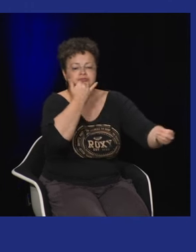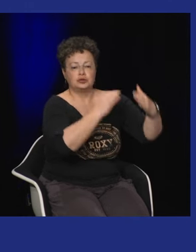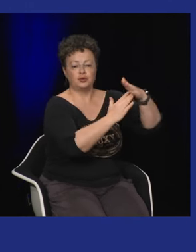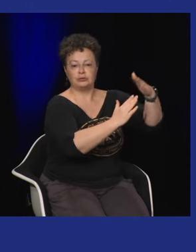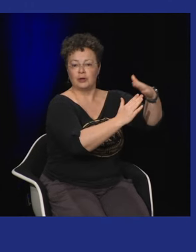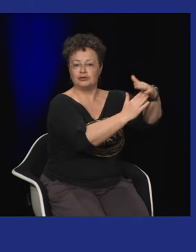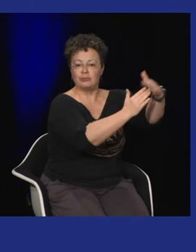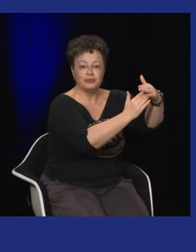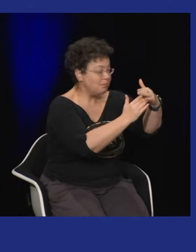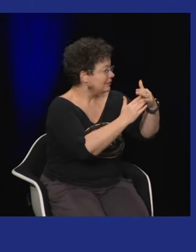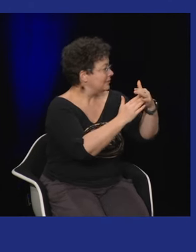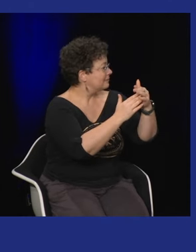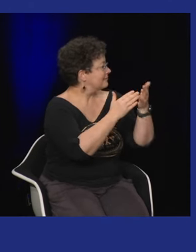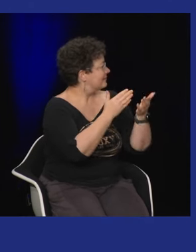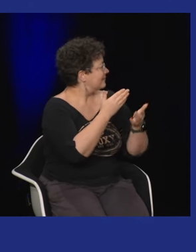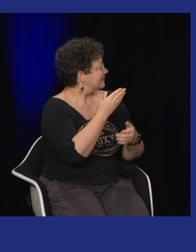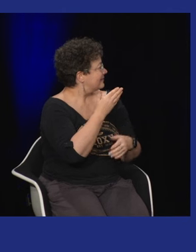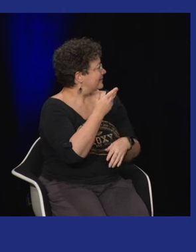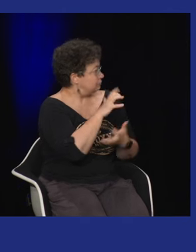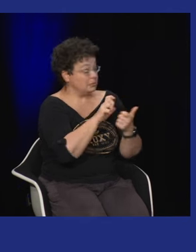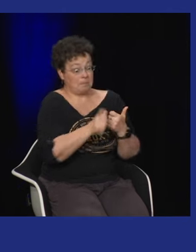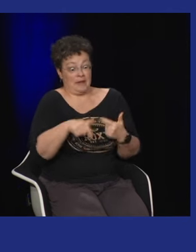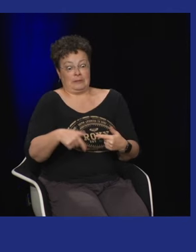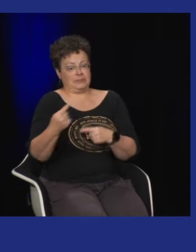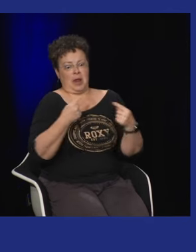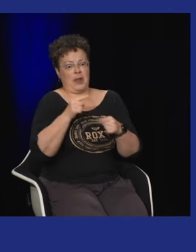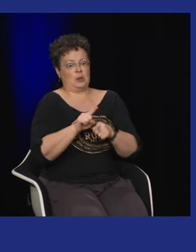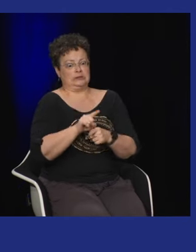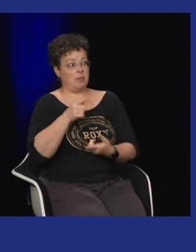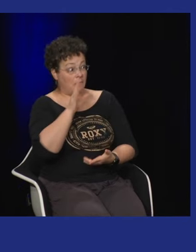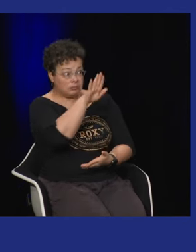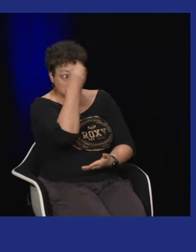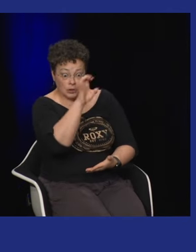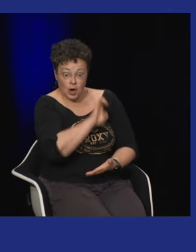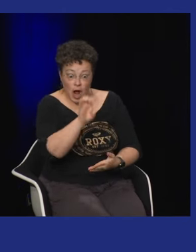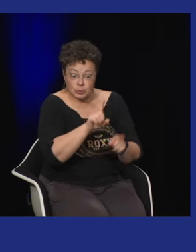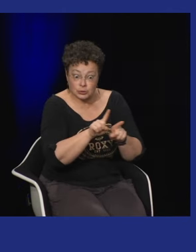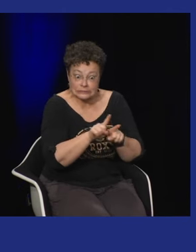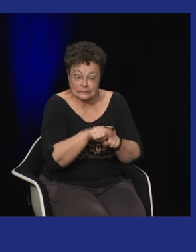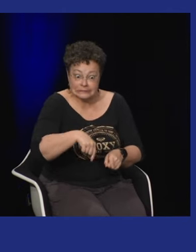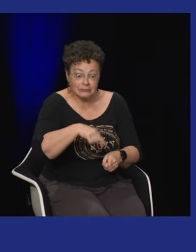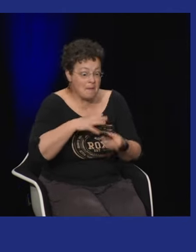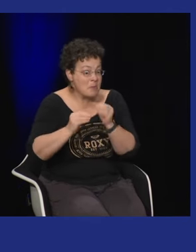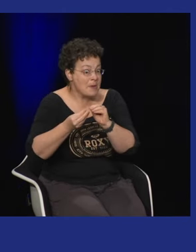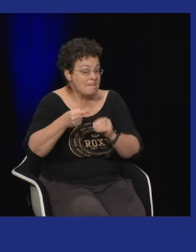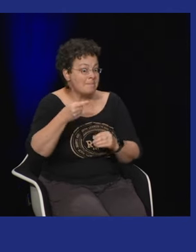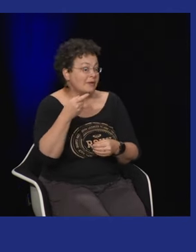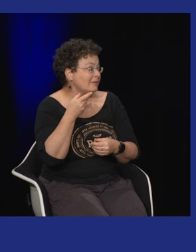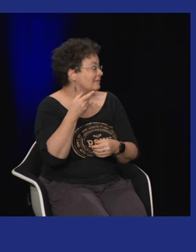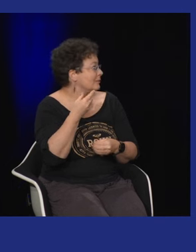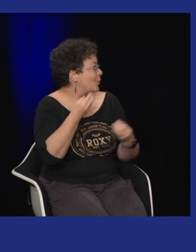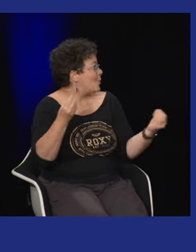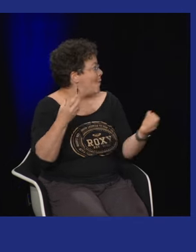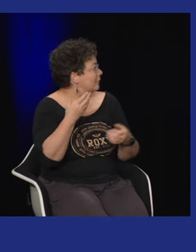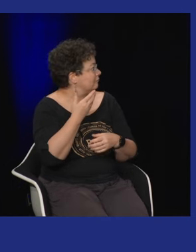qui disent il faut arrêter de s'approprier cette culture et de faire n'importe quoi avec donc là je pense que ça va provoquer aussi des débats en France et en